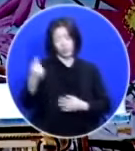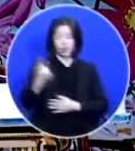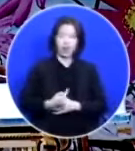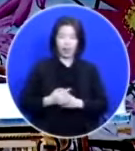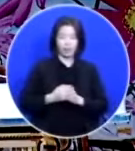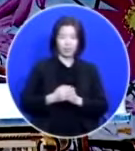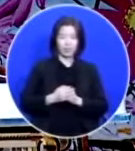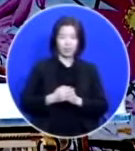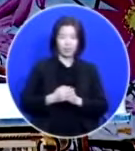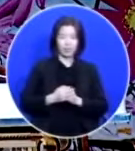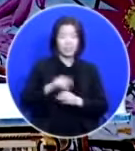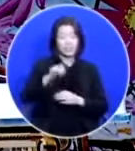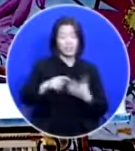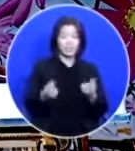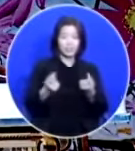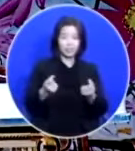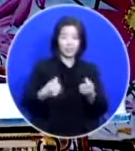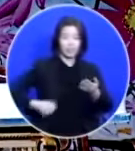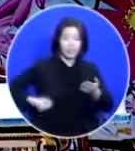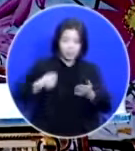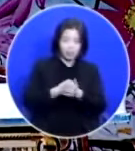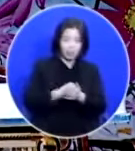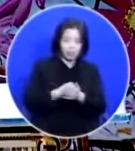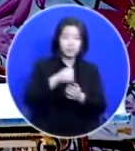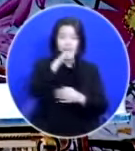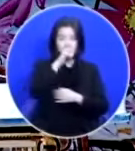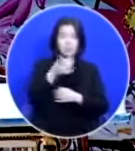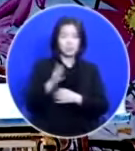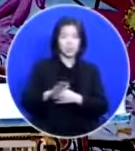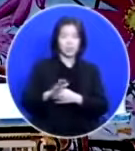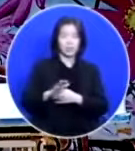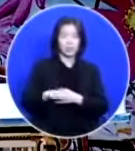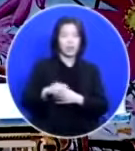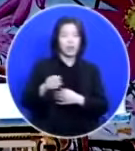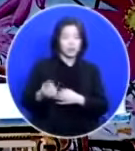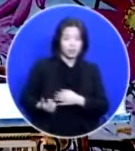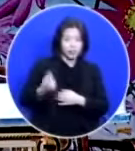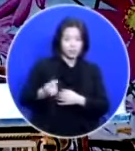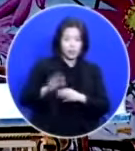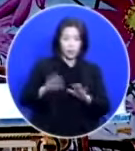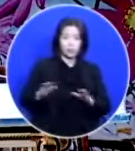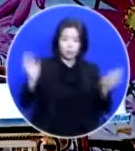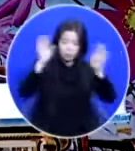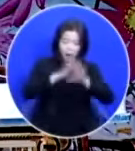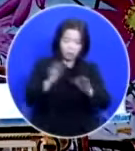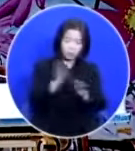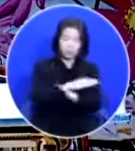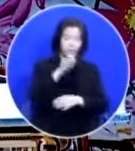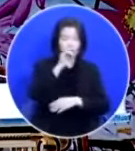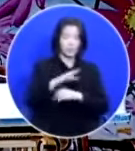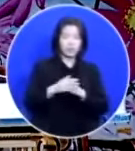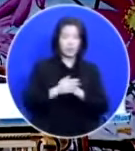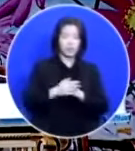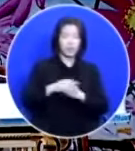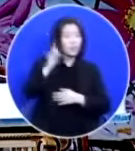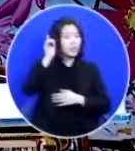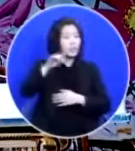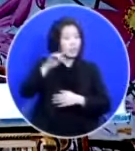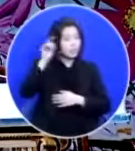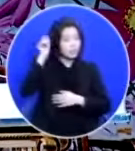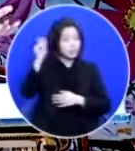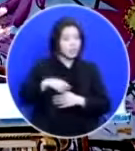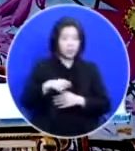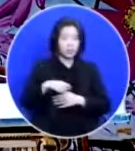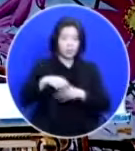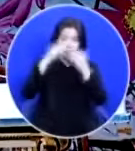그렇게 결심을 했는데 당장 오늘 저녁부터 안 돼요 내일 새벽에 다 새벽기도